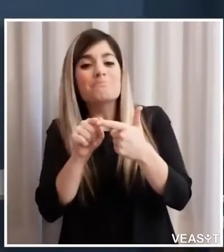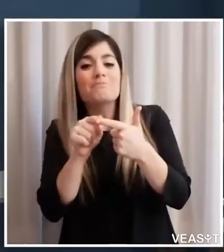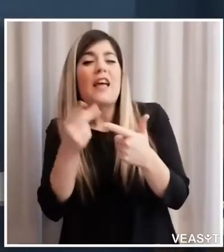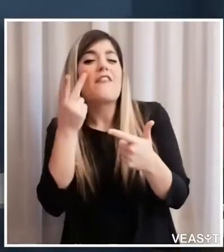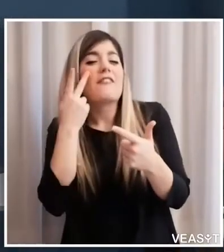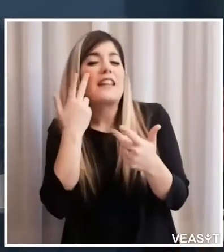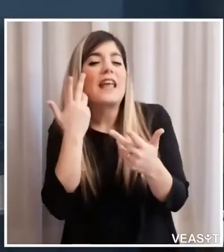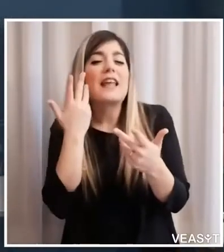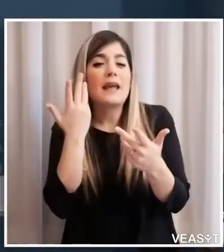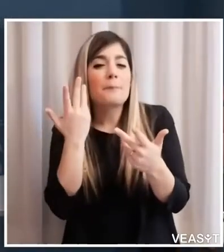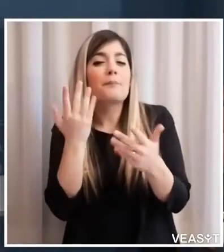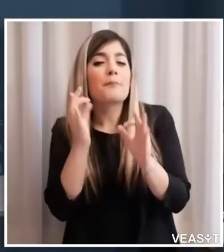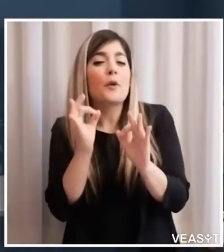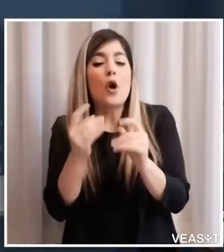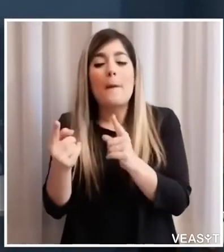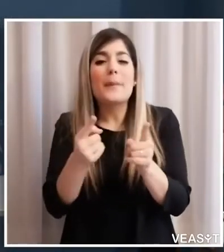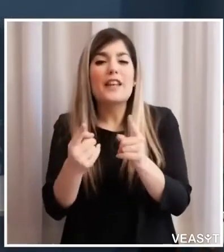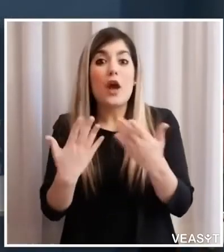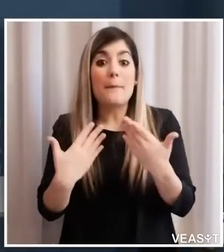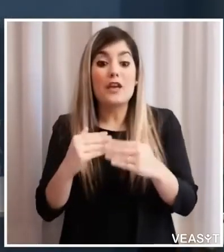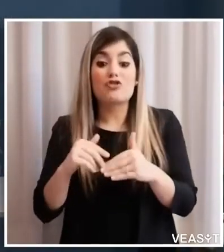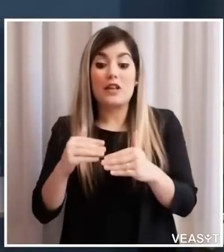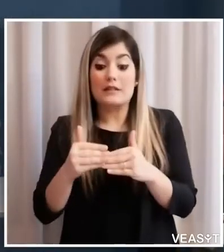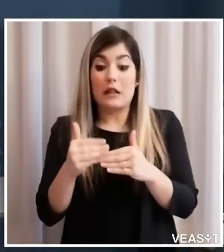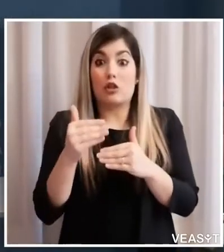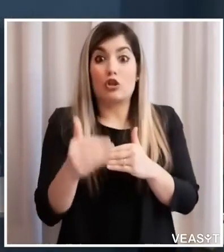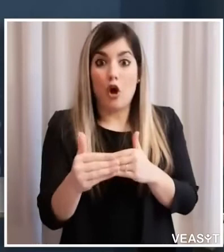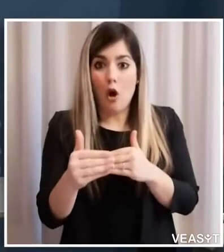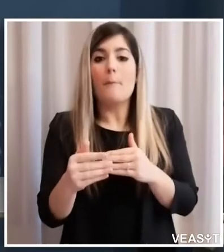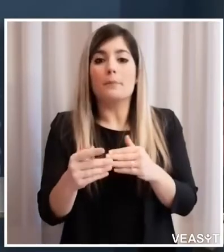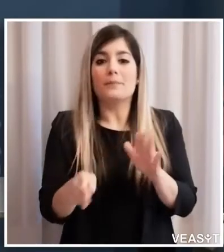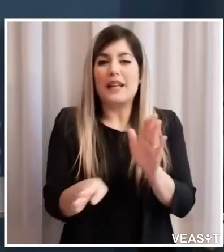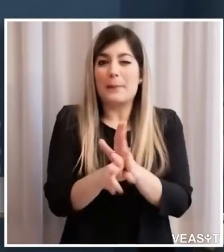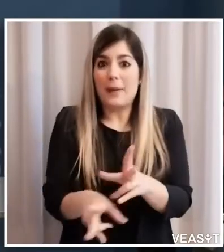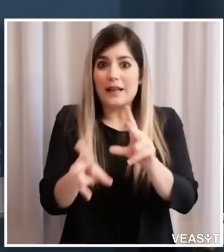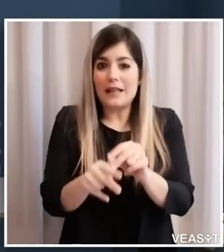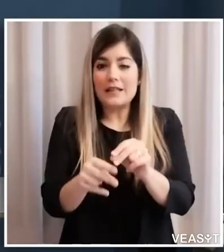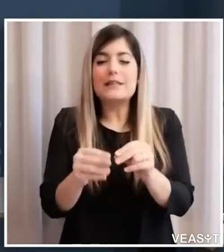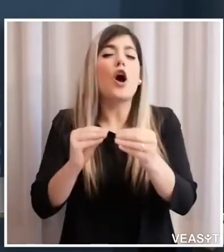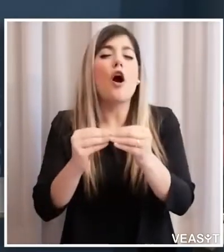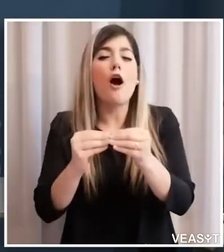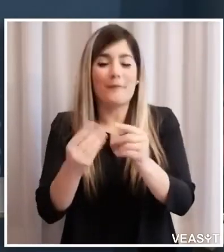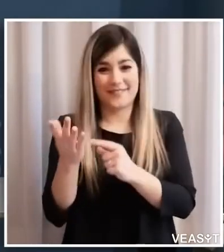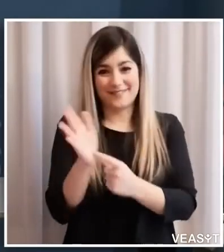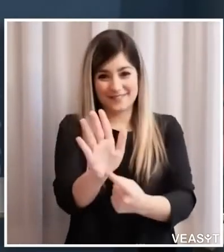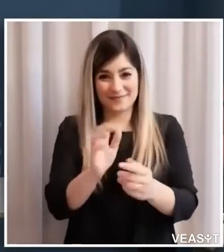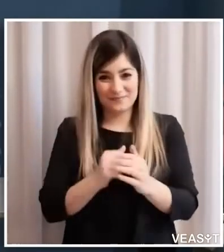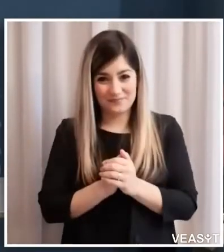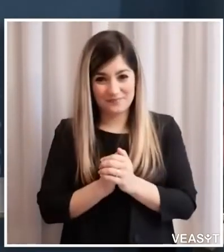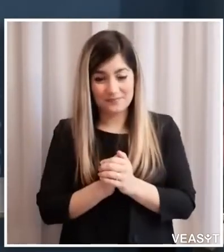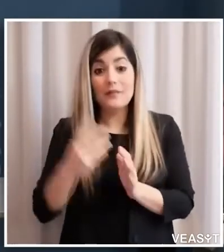vedere un attimino il periodo post emergenza il periodo della ripartenza. Martedì nella giunta